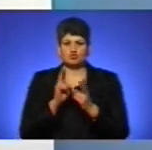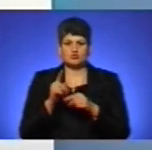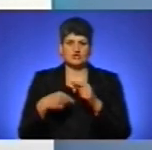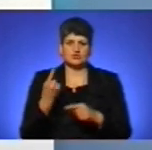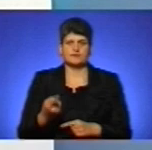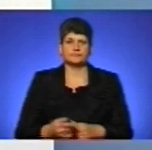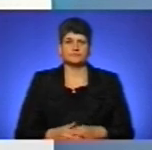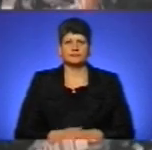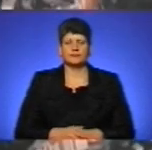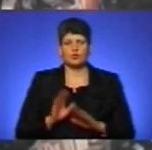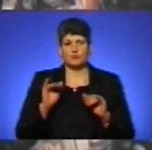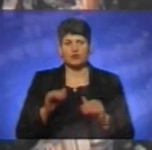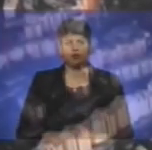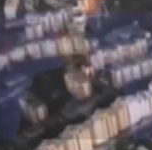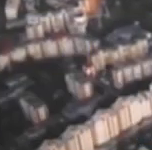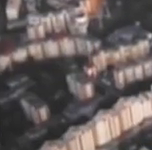До побачення.